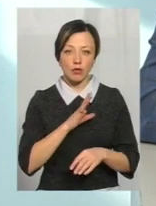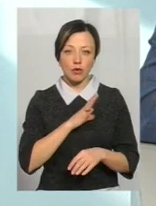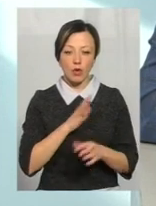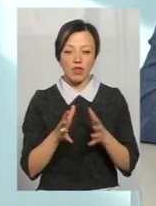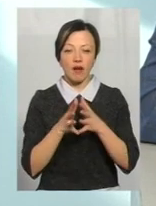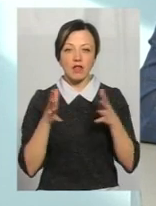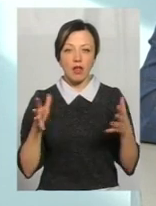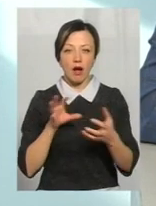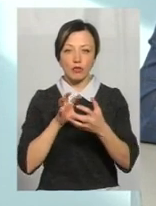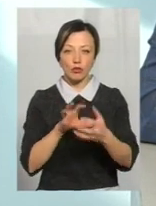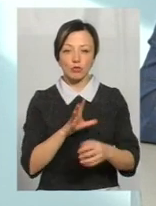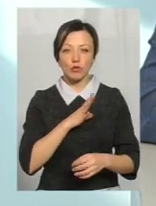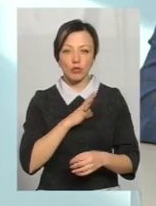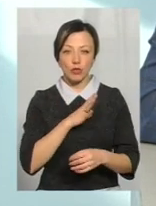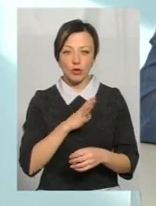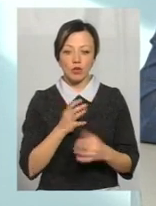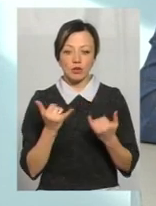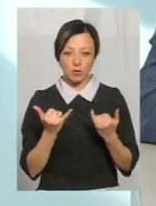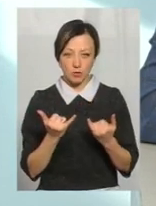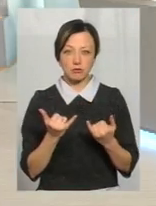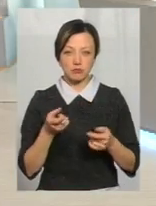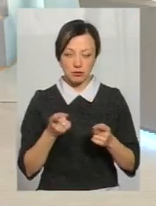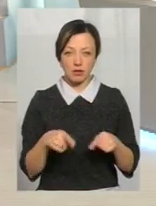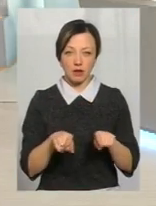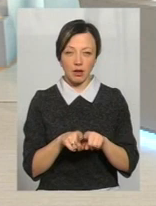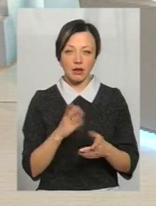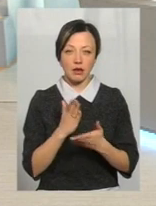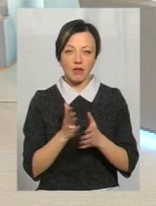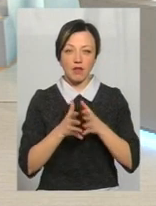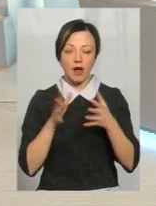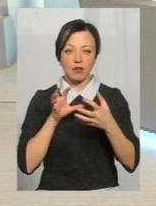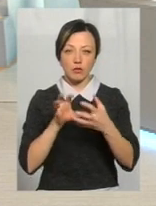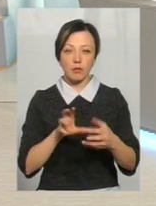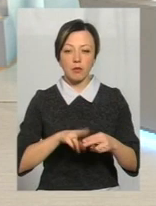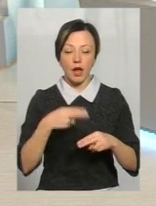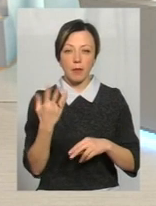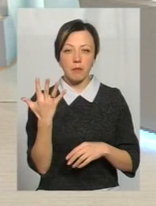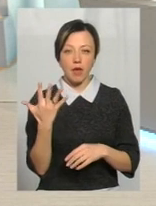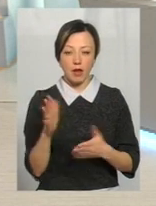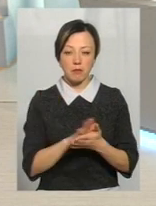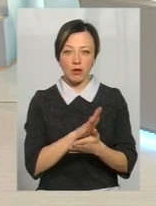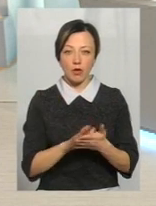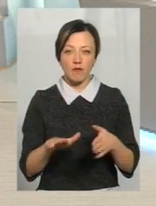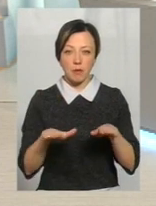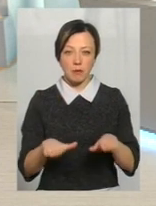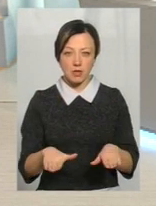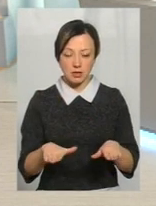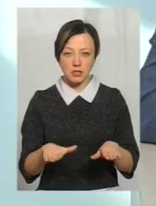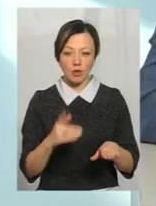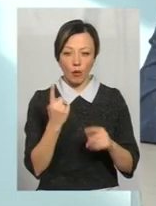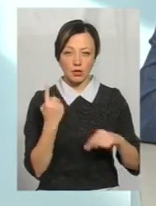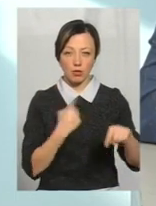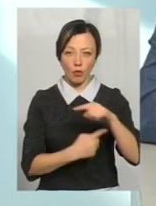великих автобусах, на сьогоднішній день діє, на великих автобусах передбачається вішкодування за п'ять пільгових місць, за оберт,